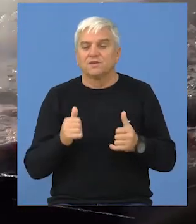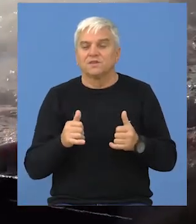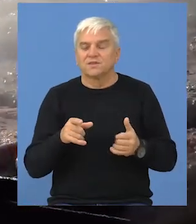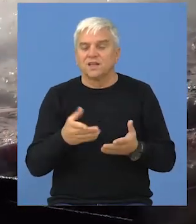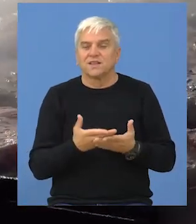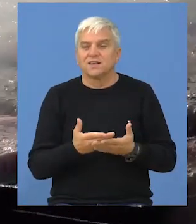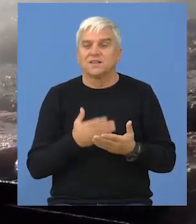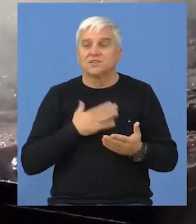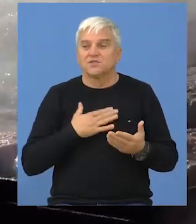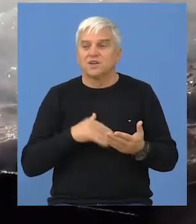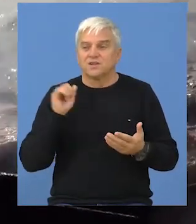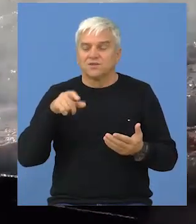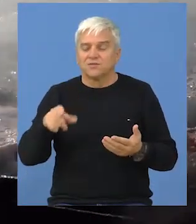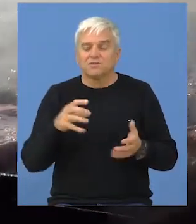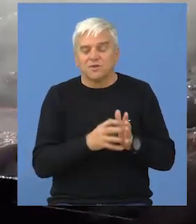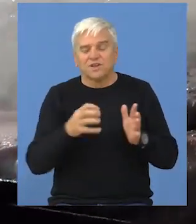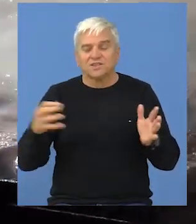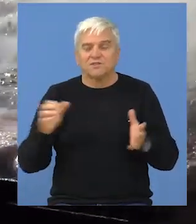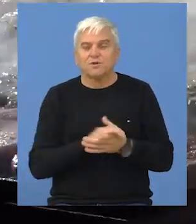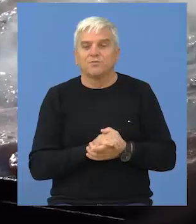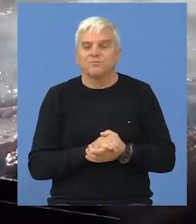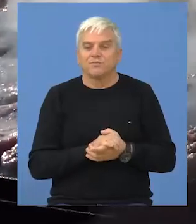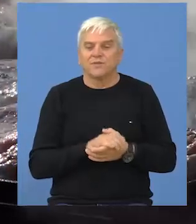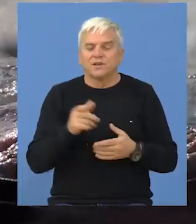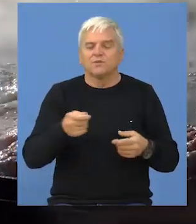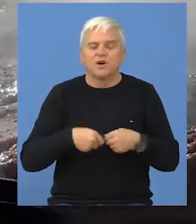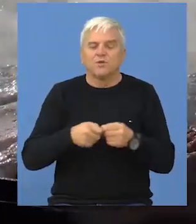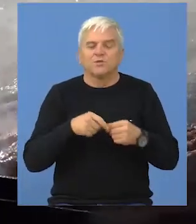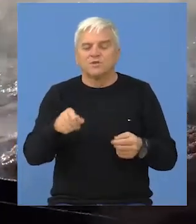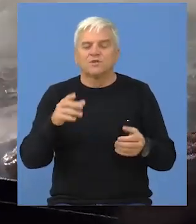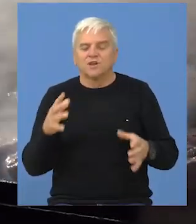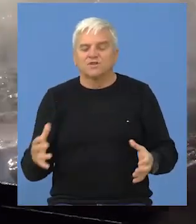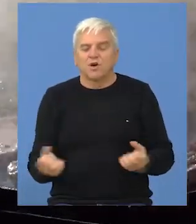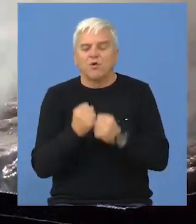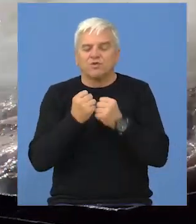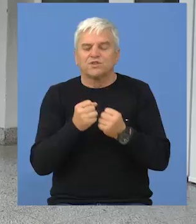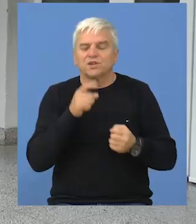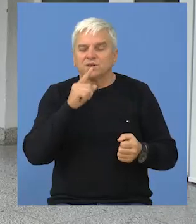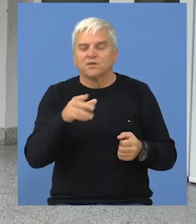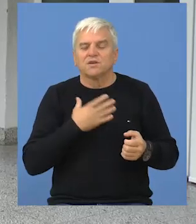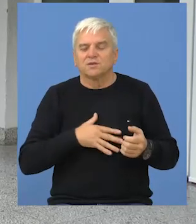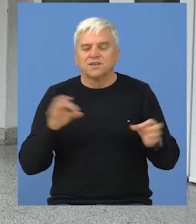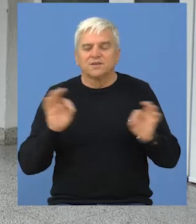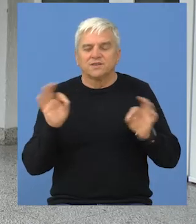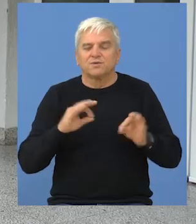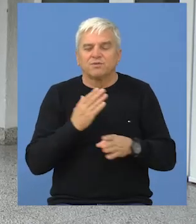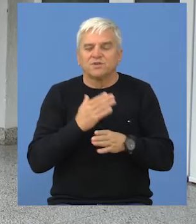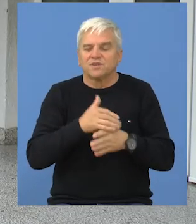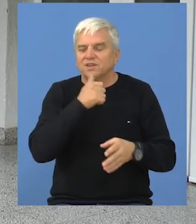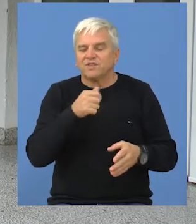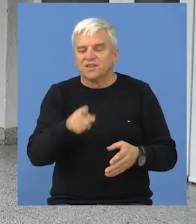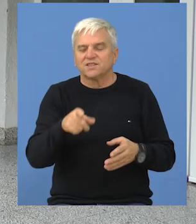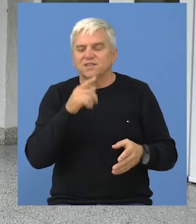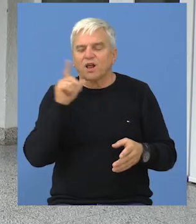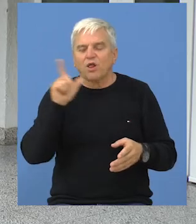Sad smo u želji da to nastavimo i da organizujemo da se to održi. Spremni smo da pomognemo